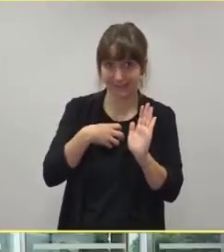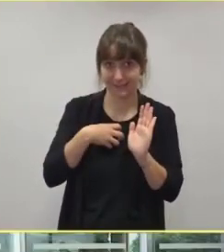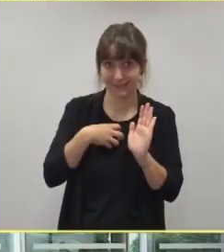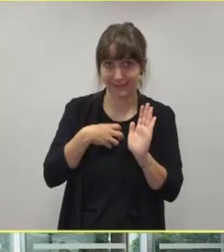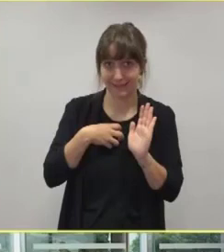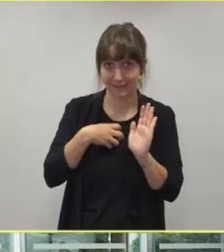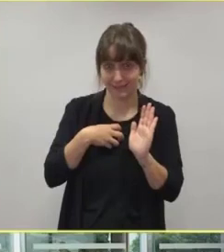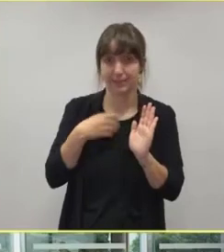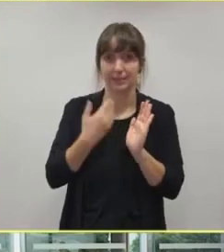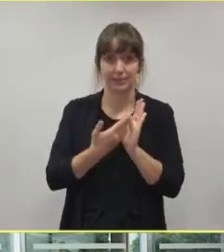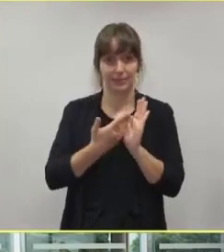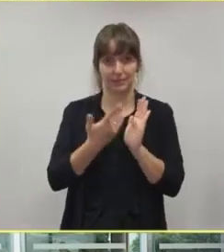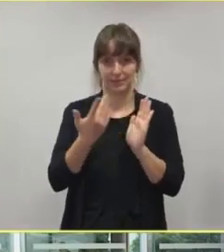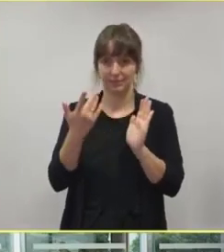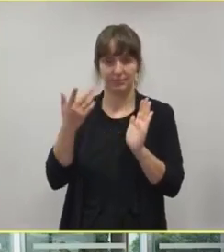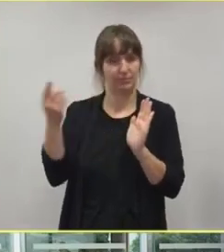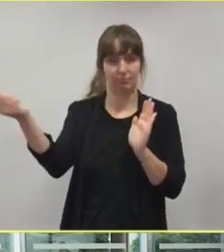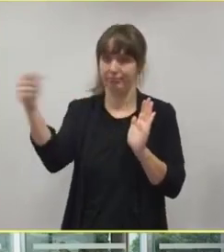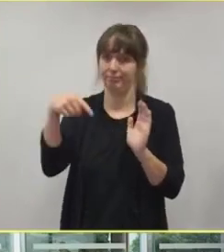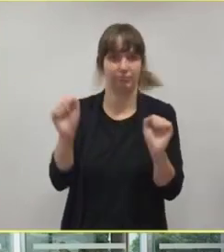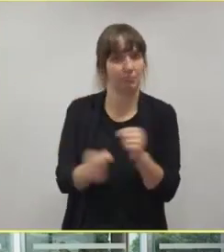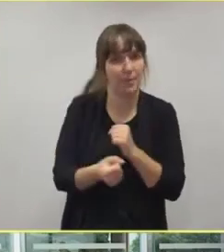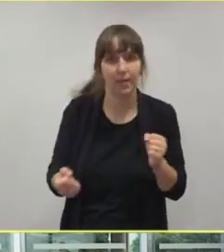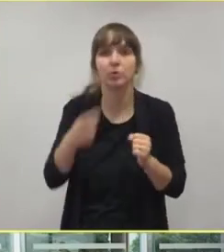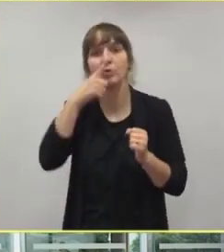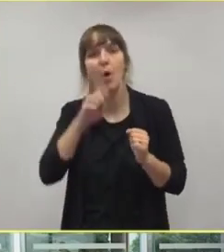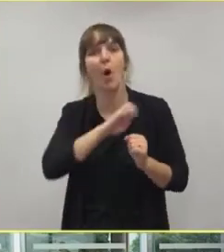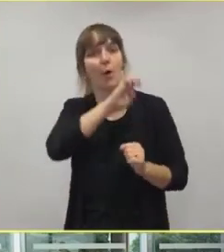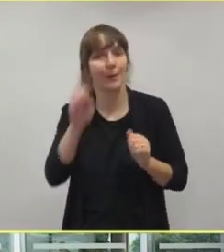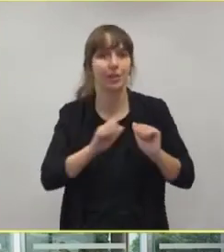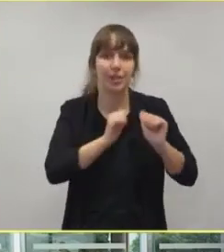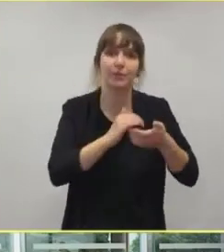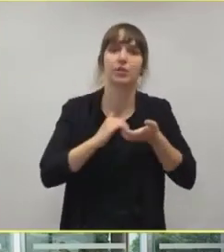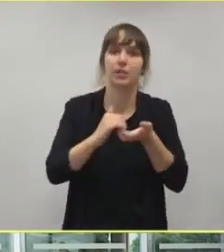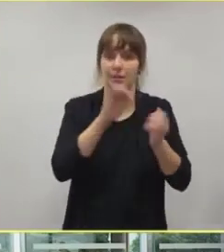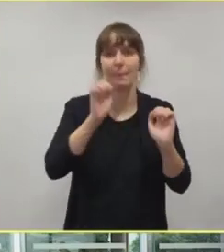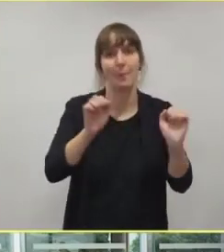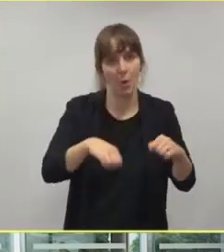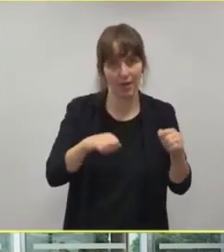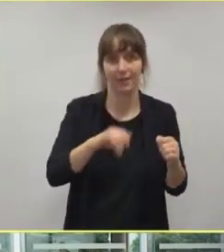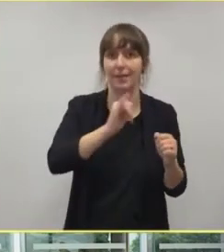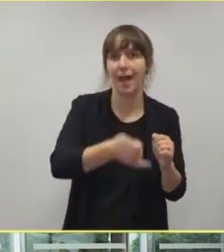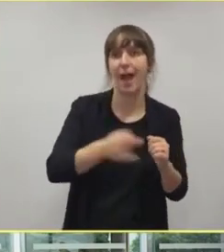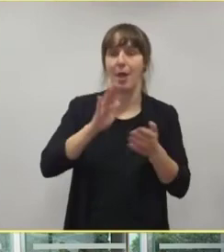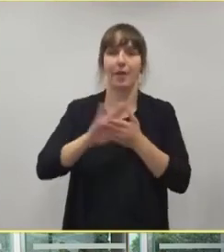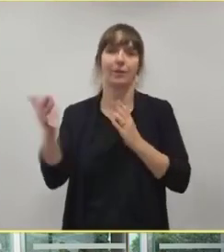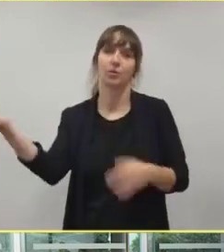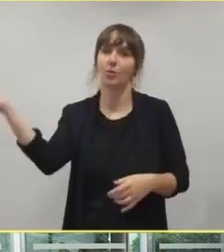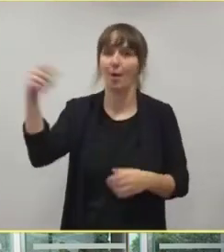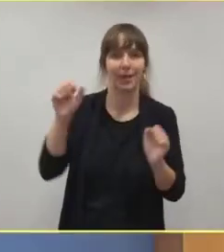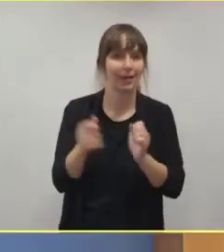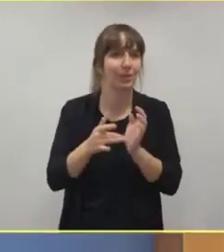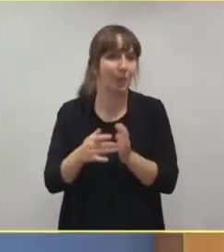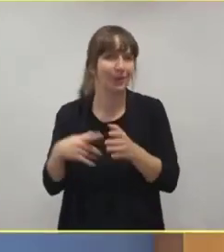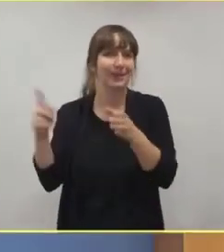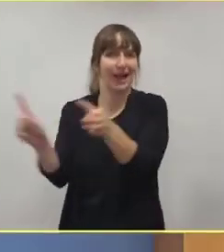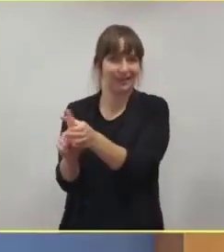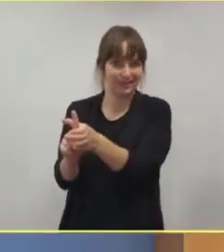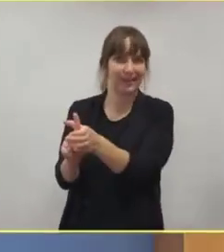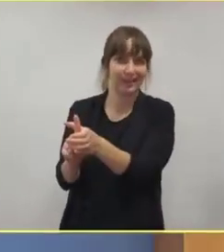Hilfe so ja nicht möglich, weil entsprechende Quarantänebedingungen etc. gelten und auch Infektschutz